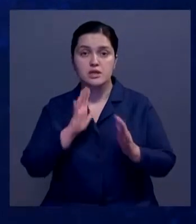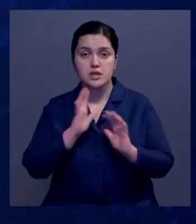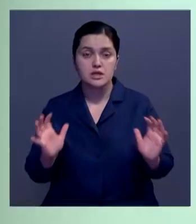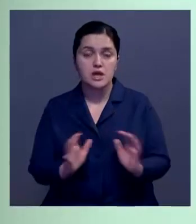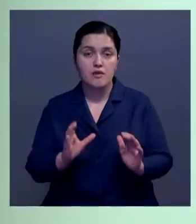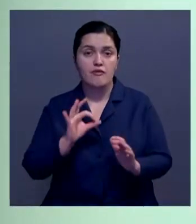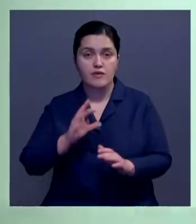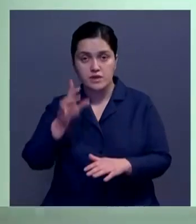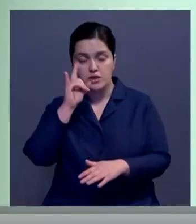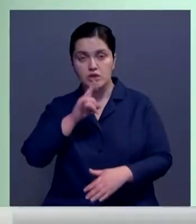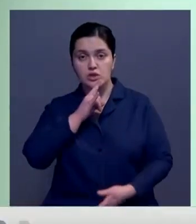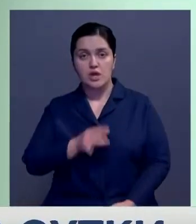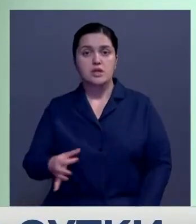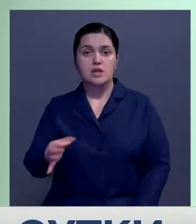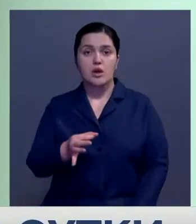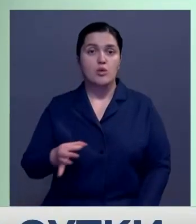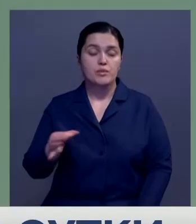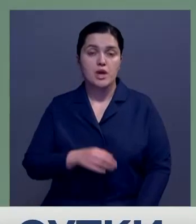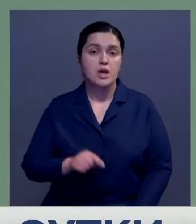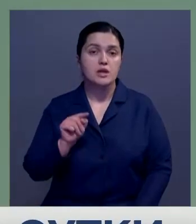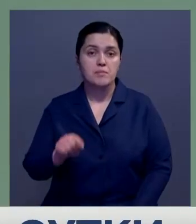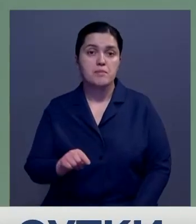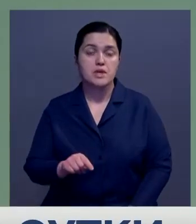Казахстан, Казахстан.